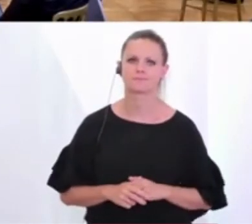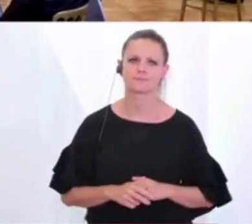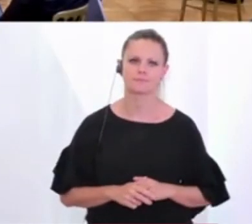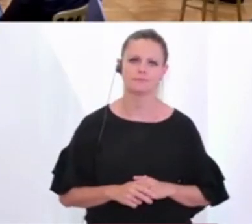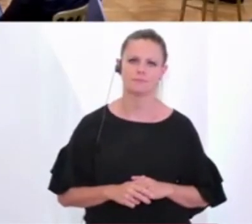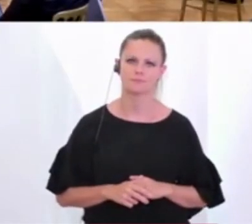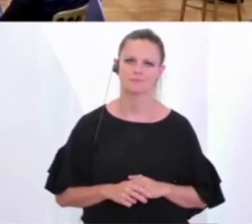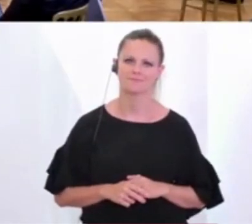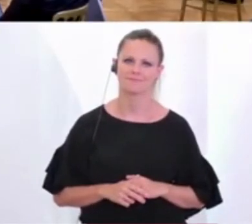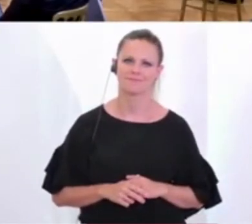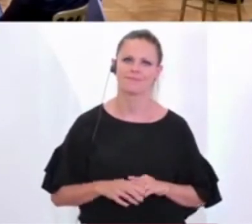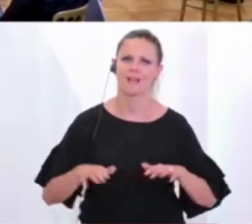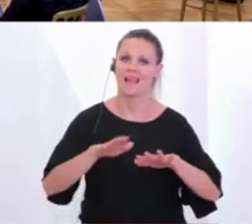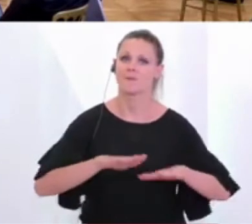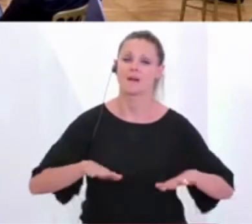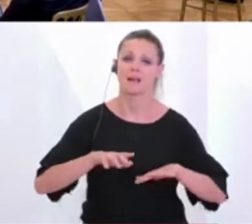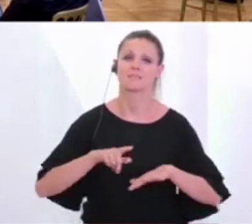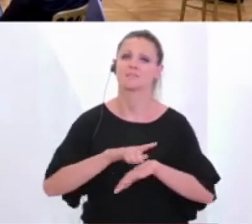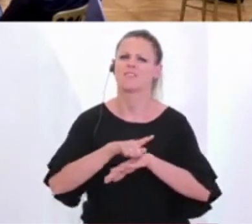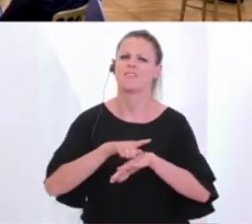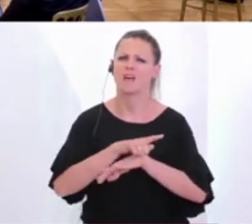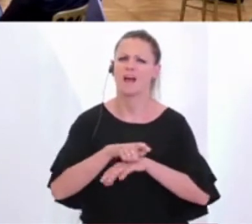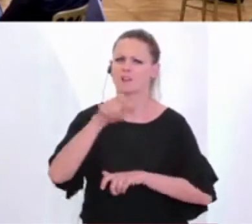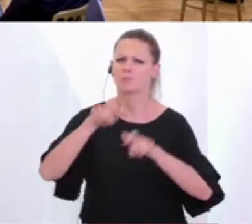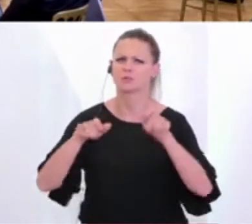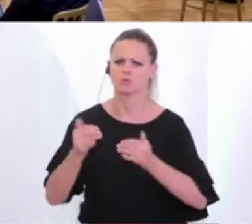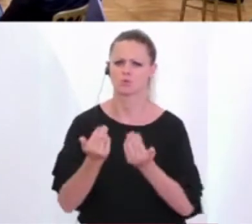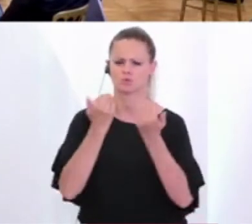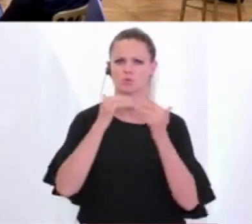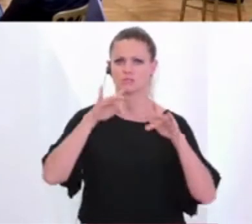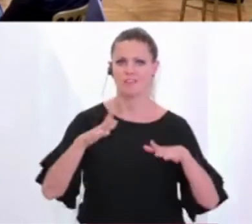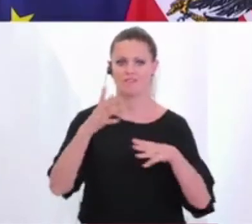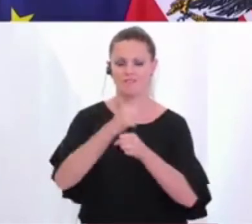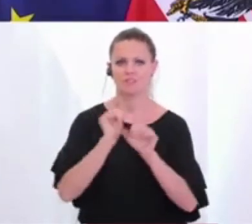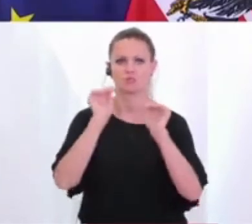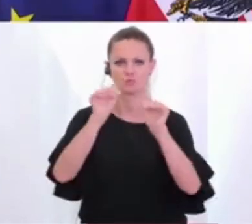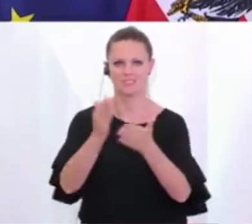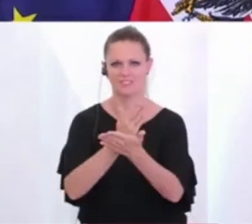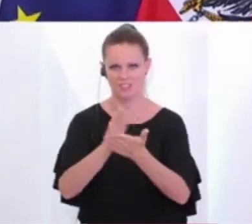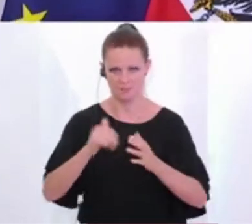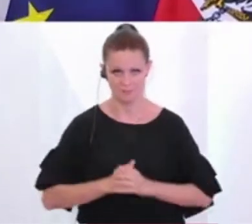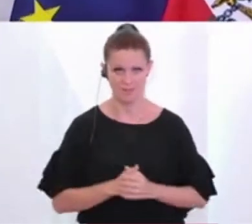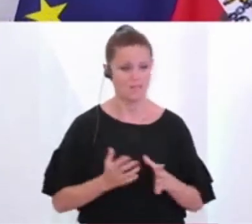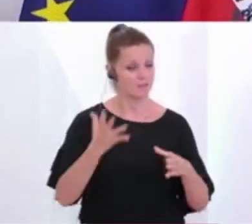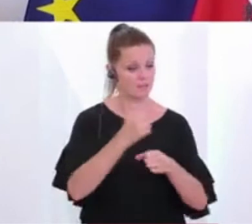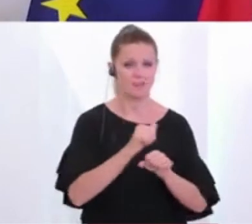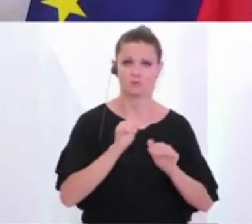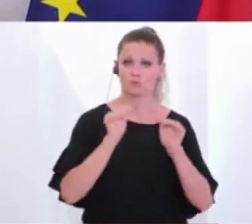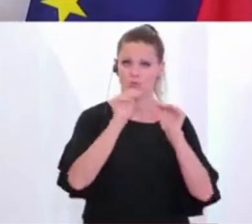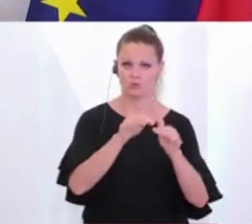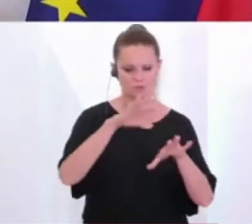wann Personenschutz gewährt wird, trifft der Verfassungsschutz. Der Verfassungsschutz analysiert genau,